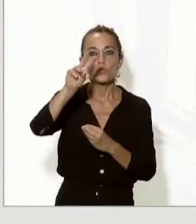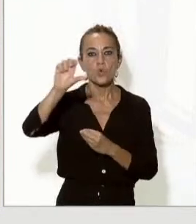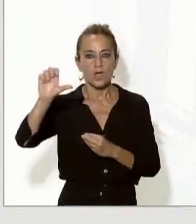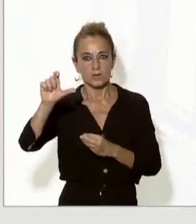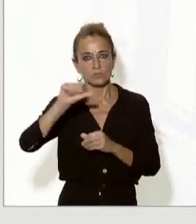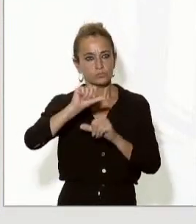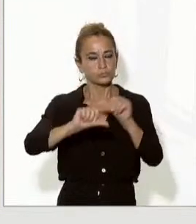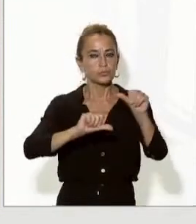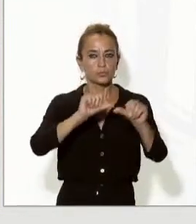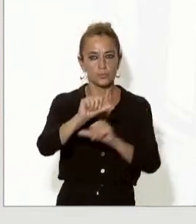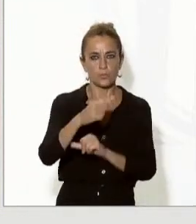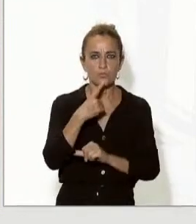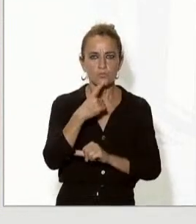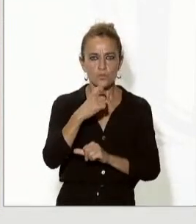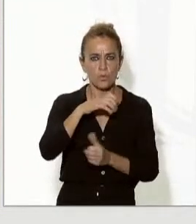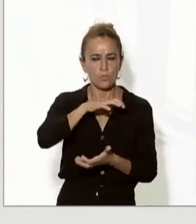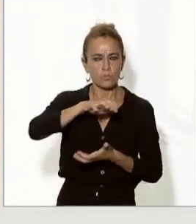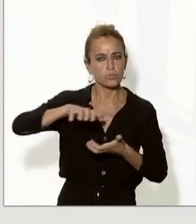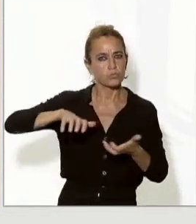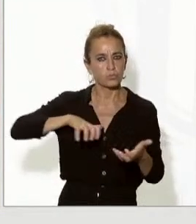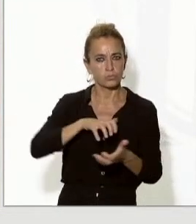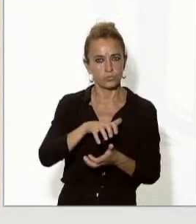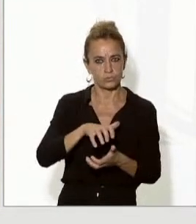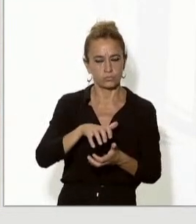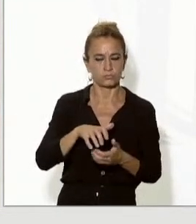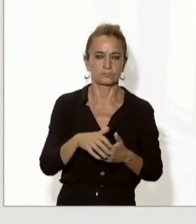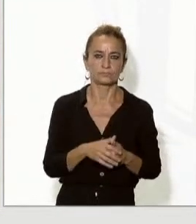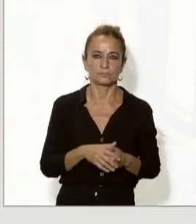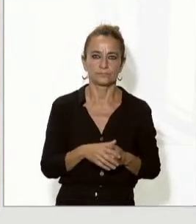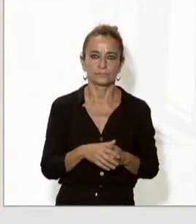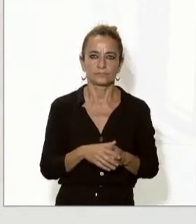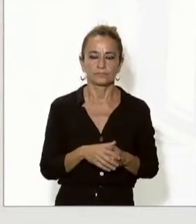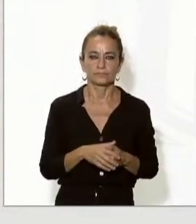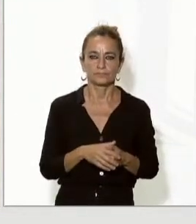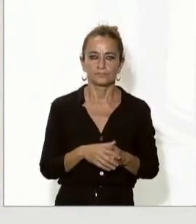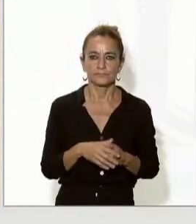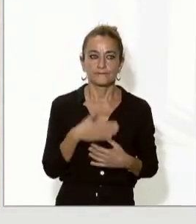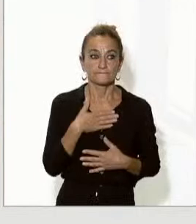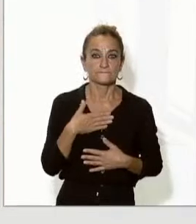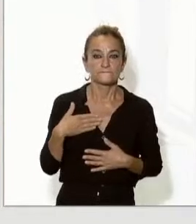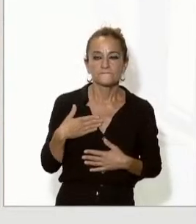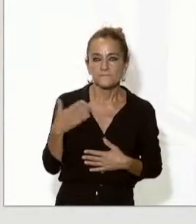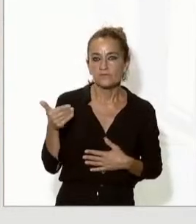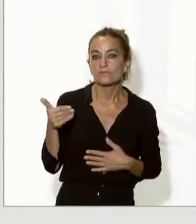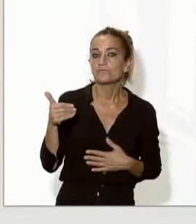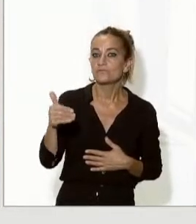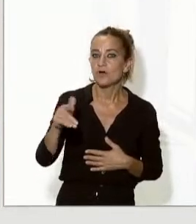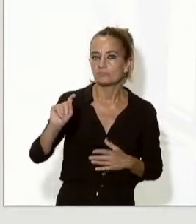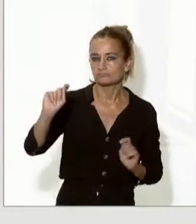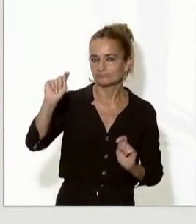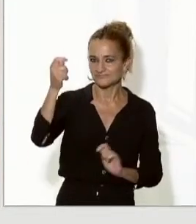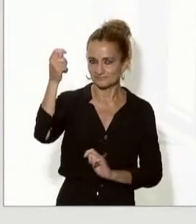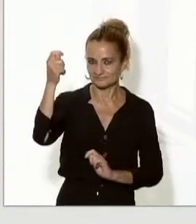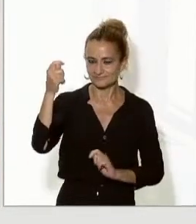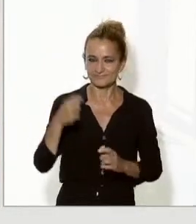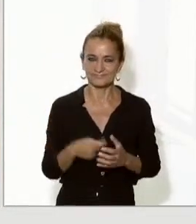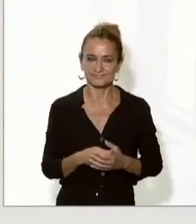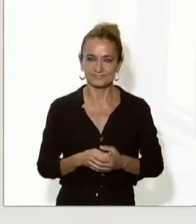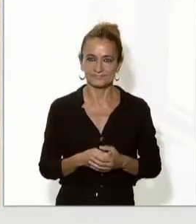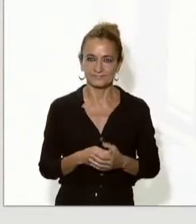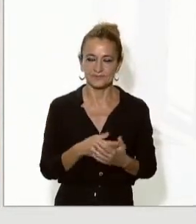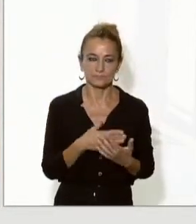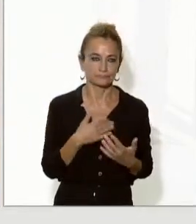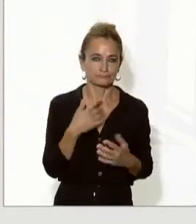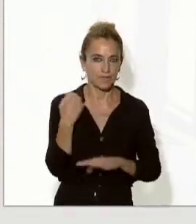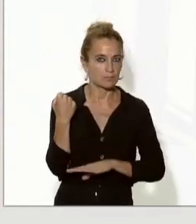complex, hem pogut conèixer alguns dels detalls, però que desitgem que pugui culminar amb èxit i, per tant, el